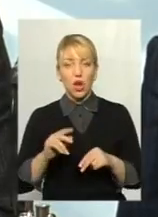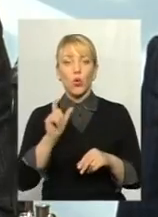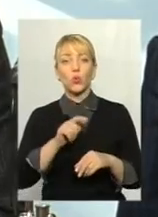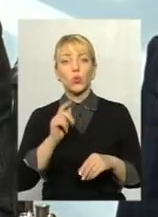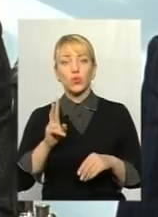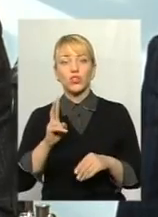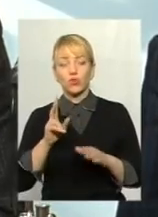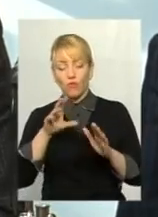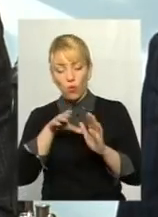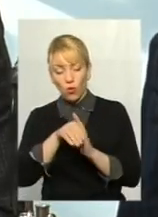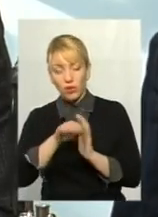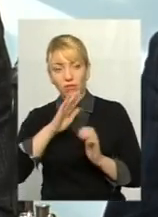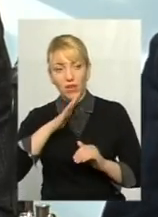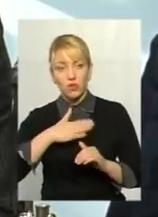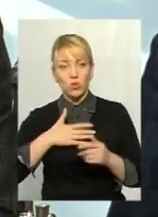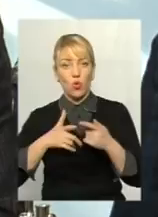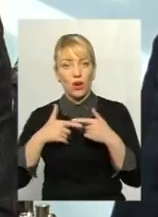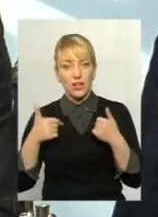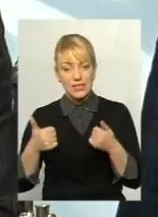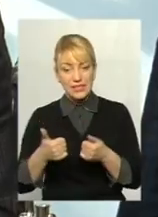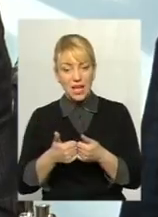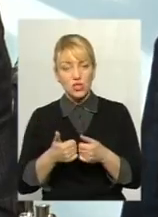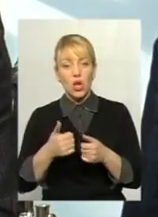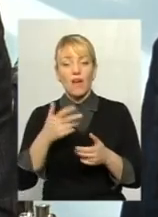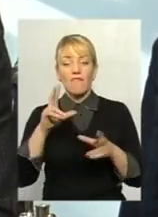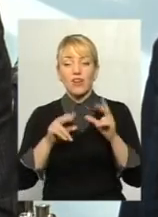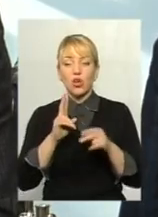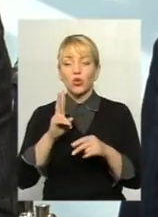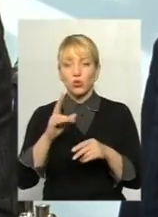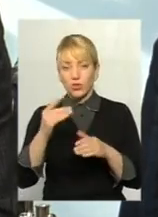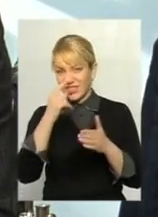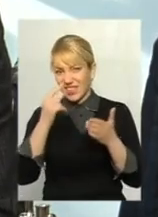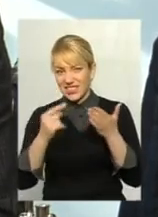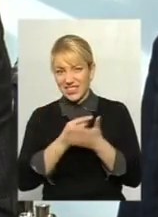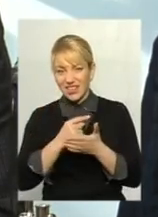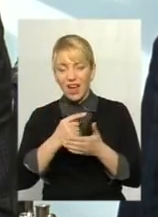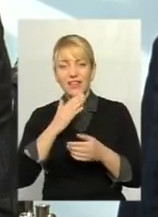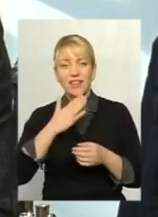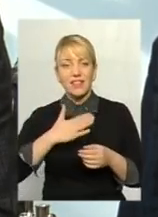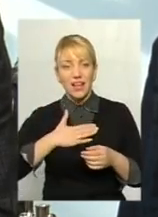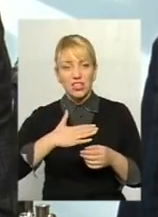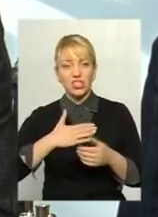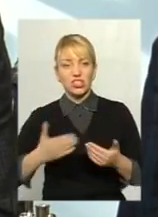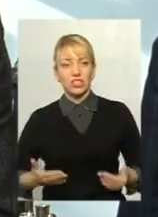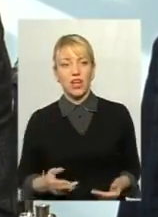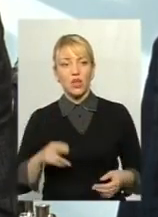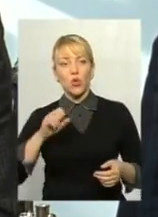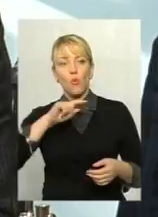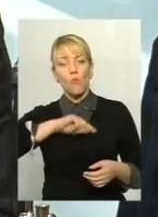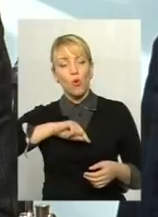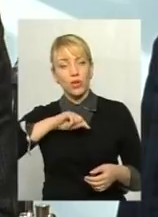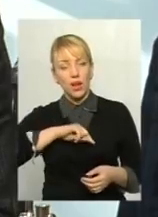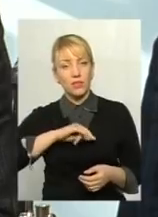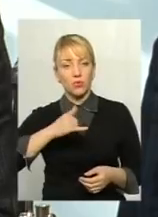нашу громадську організацію, вважаю, що коли хтось зазіхає на наше життя, то моральними в нас